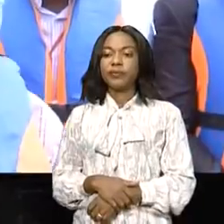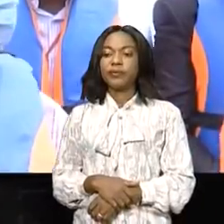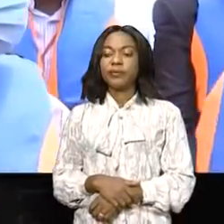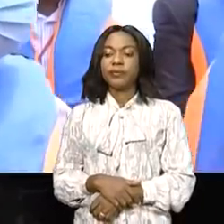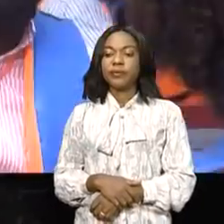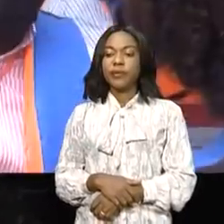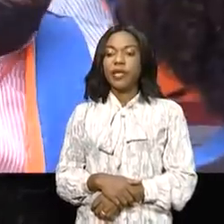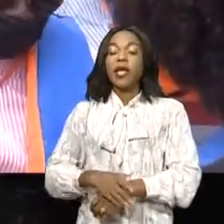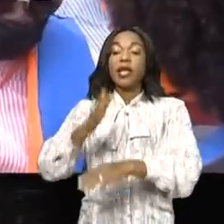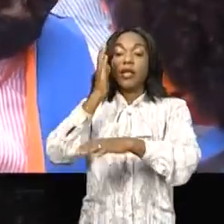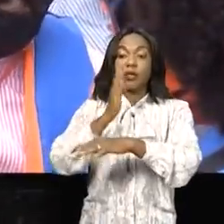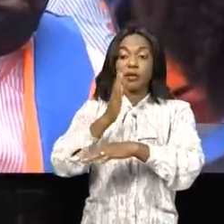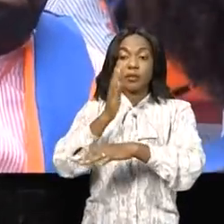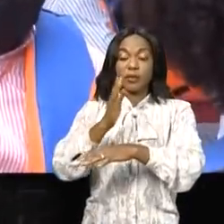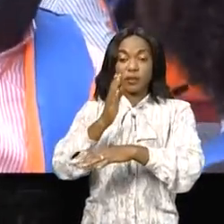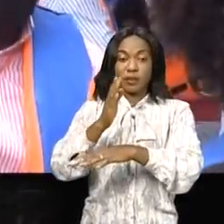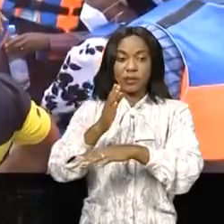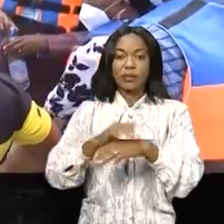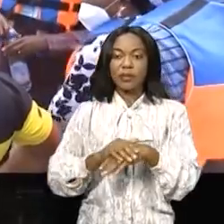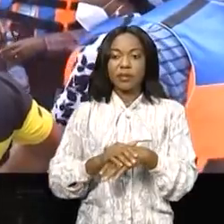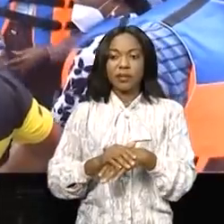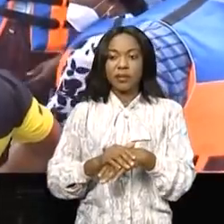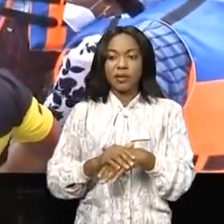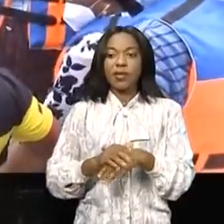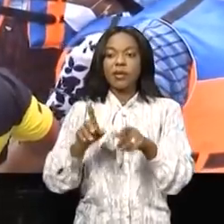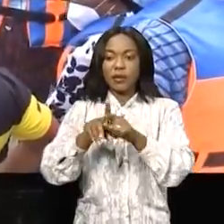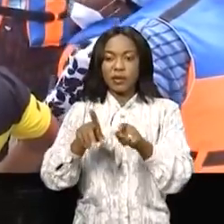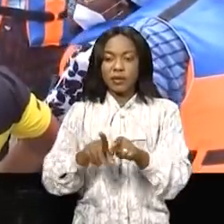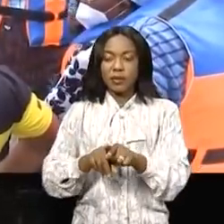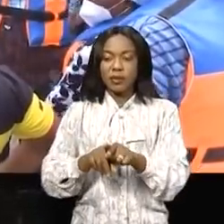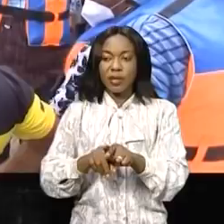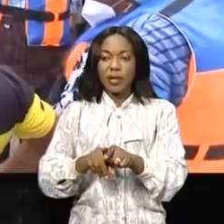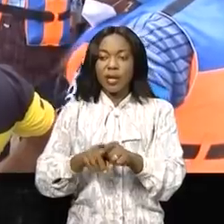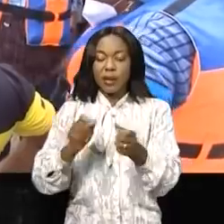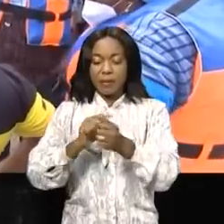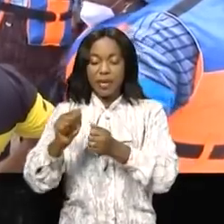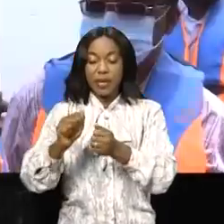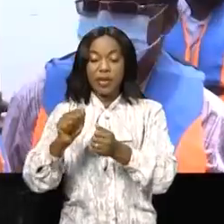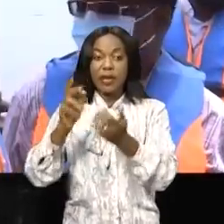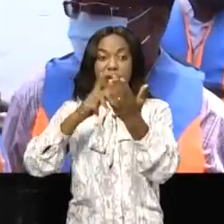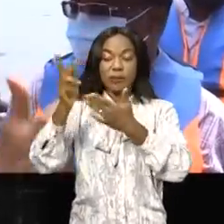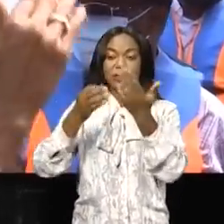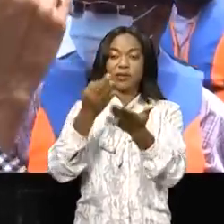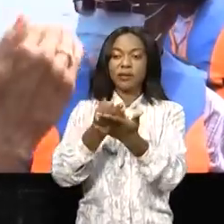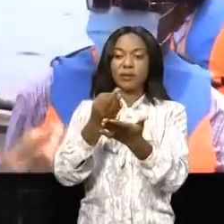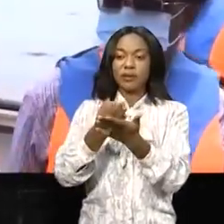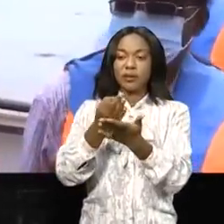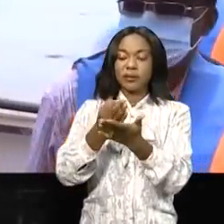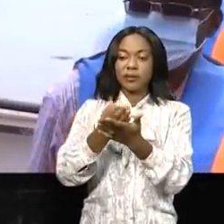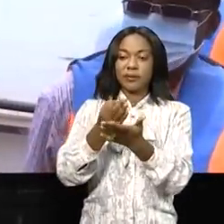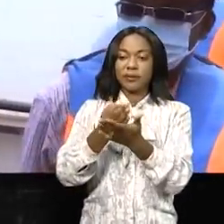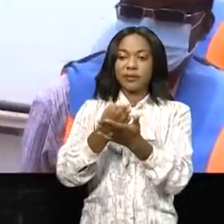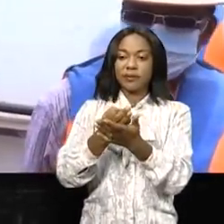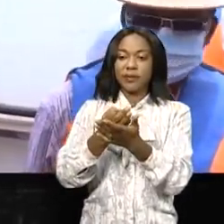Le conseil d'administration du Fonds de promotion de l'industrie est en mission d'évaluation et d'inspection de projets financés dans le Congo central dans le cadre de son